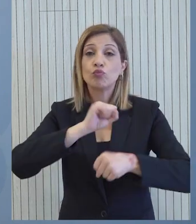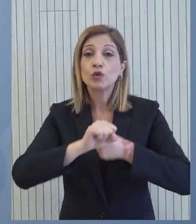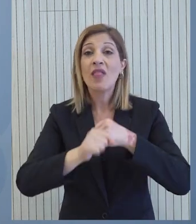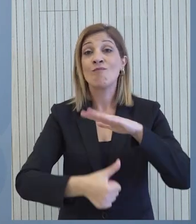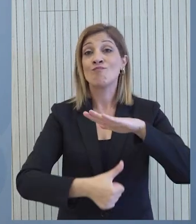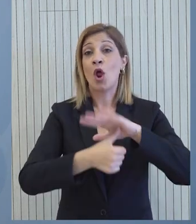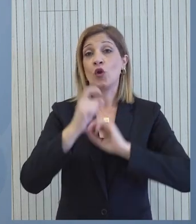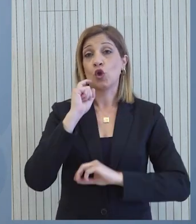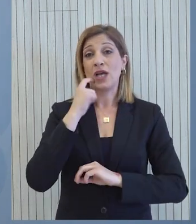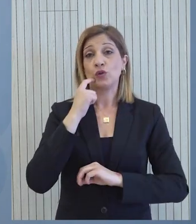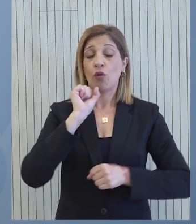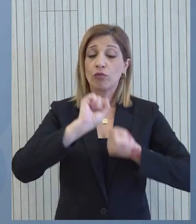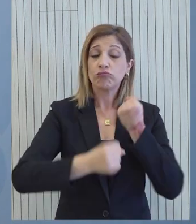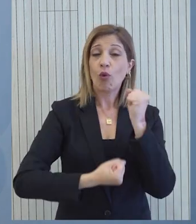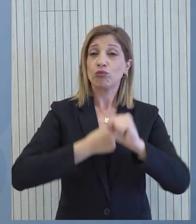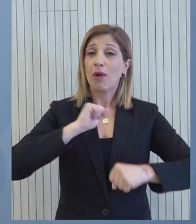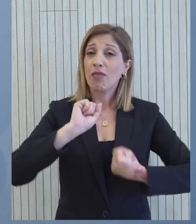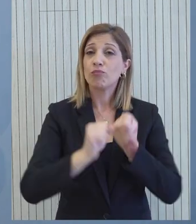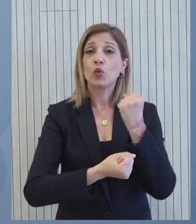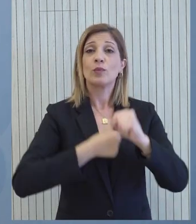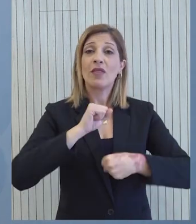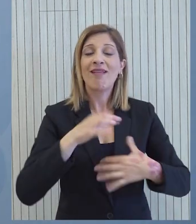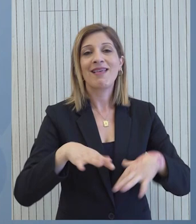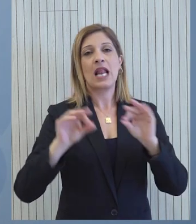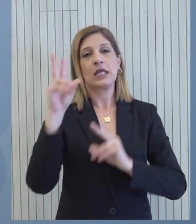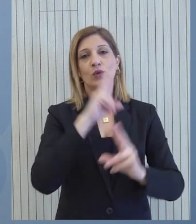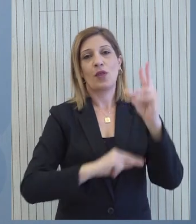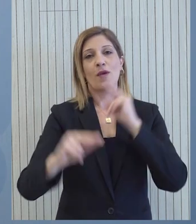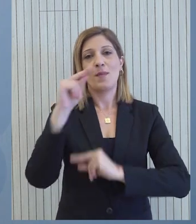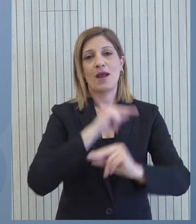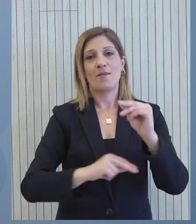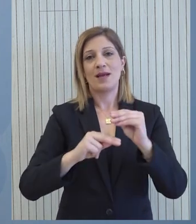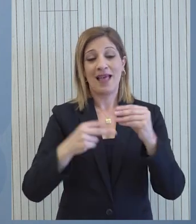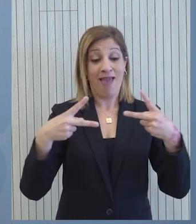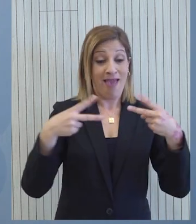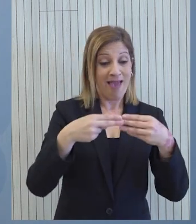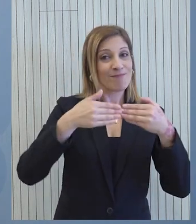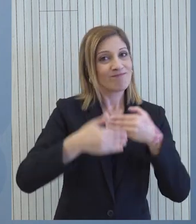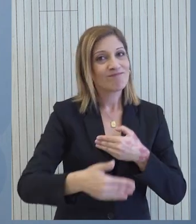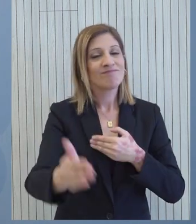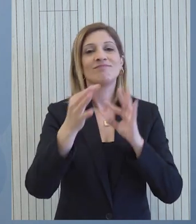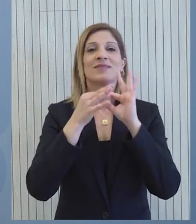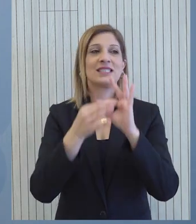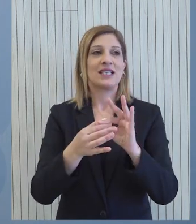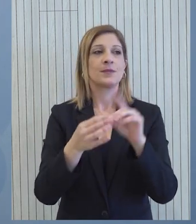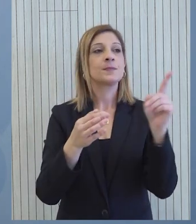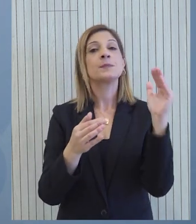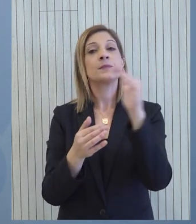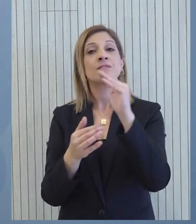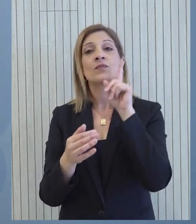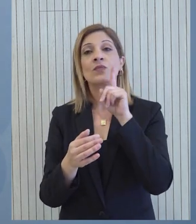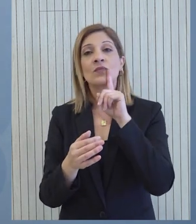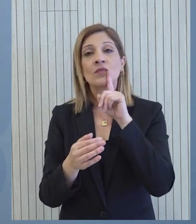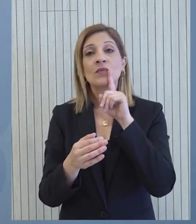καταβάλει ο Πρόεδρος Χριστοδουλίδης σε αυτή την περίοδο για επανέναρξη των διαπραγματεύσεων από το σημείο που έχουν διακοπεί. Έχουμε κάποια